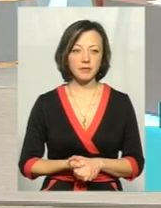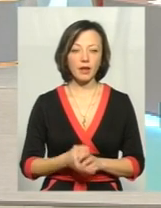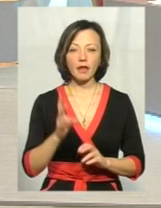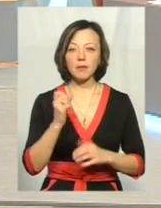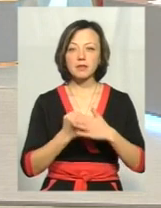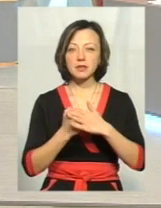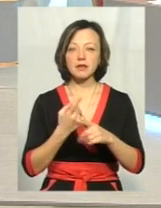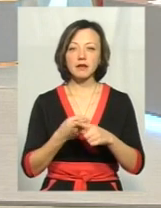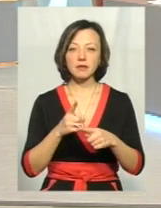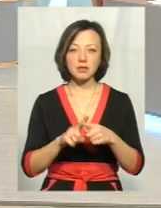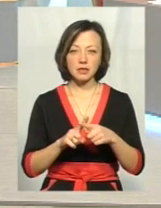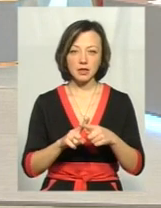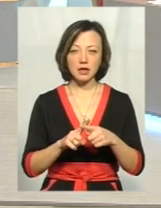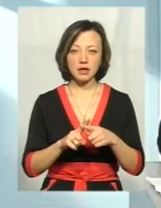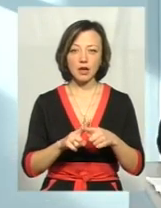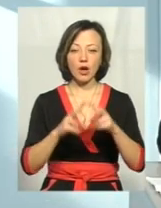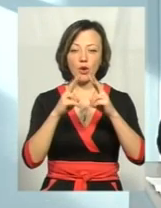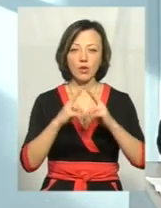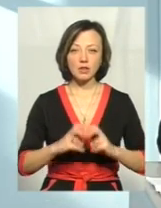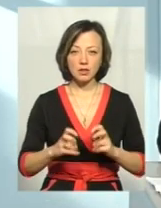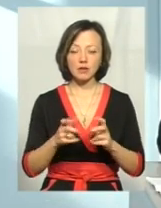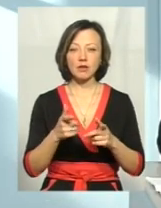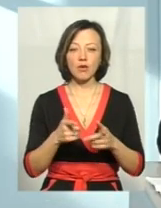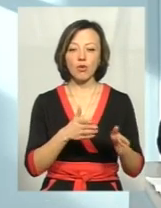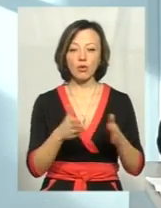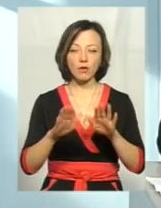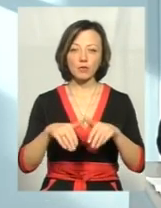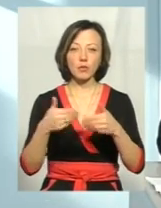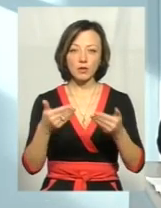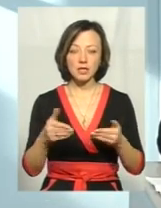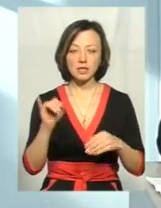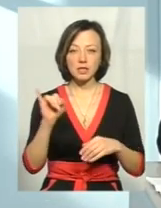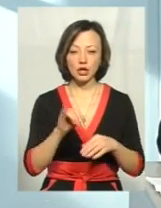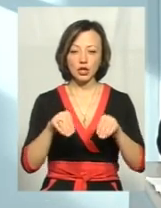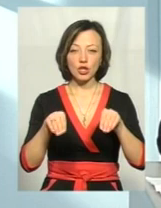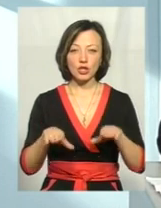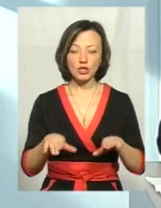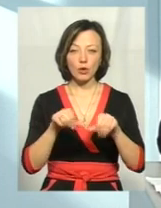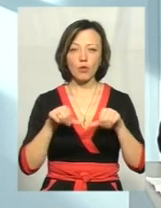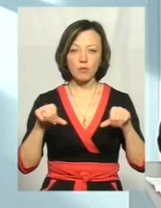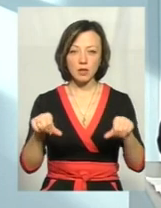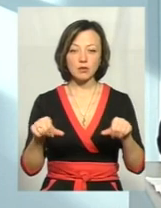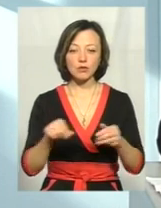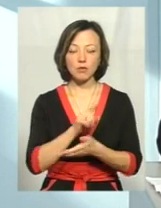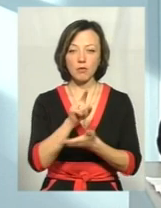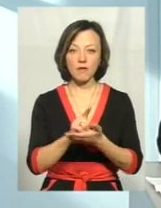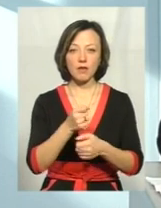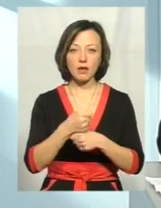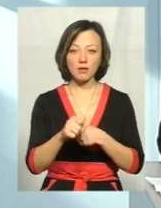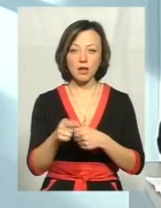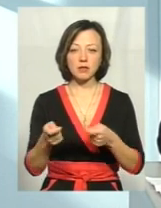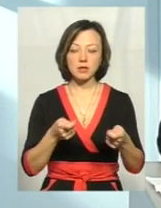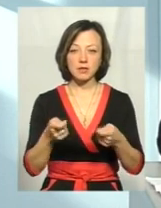підставі цих комісійних розглядів готувалися певні пропозиції, і рішеннями комісії забоязували, голі